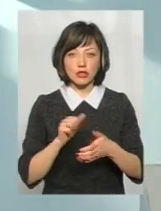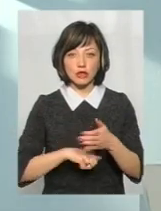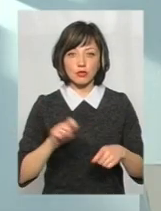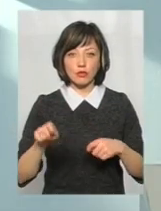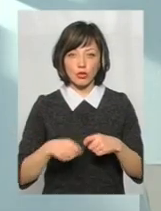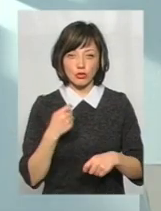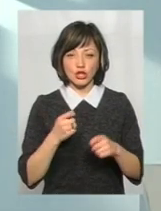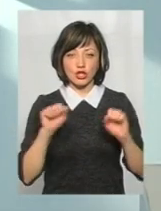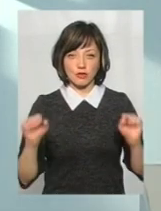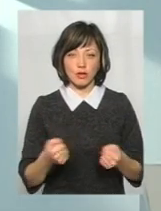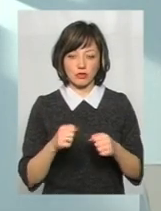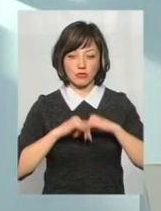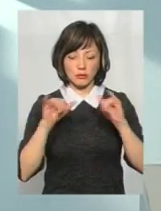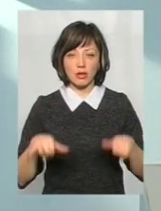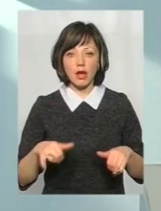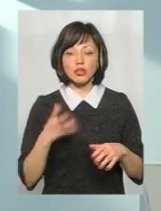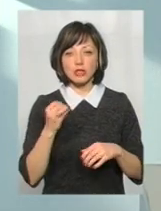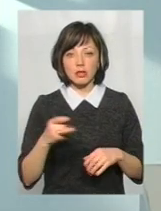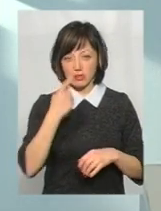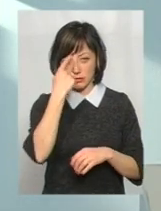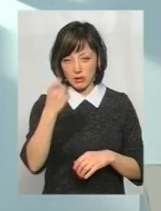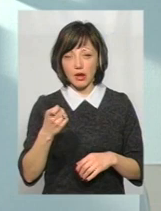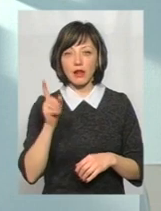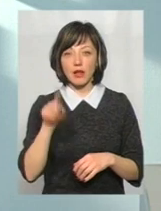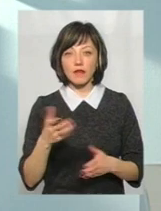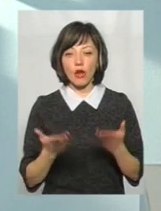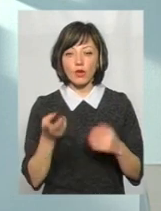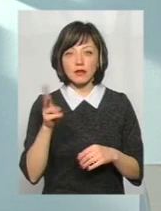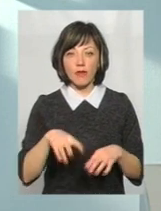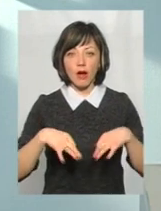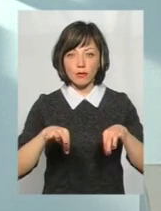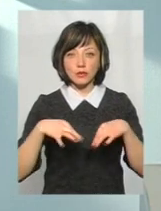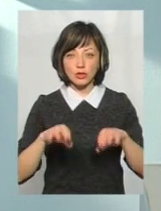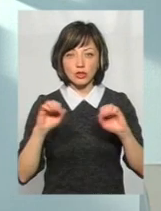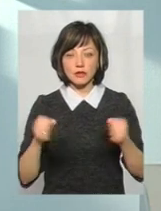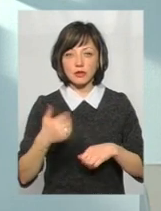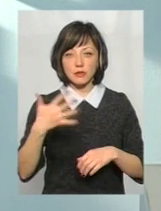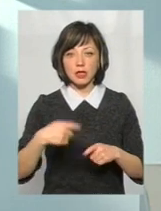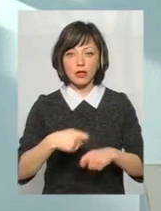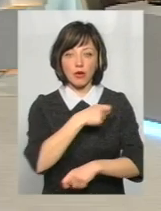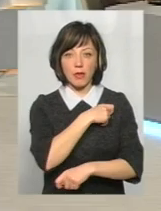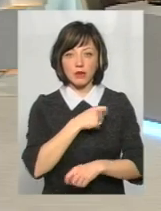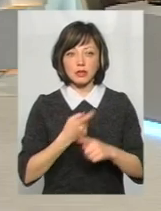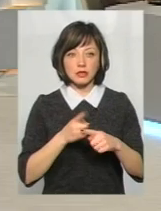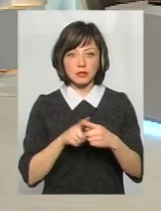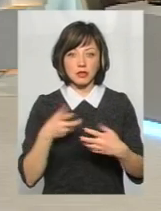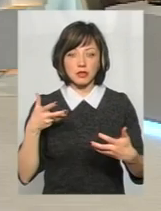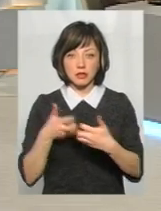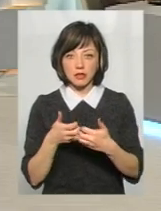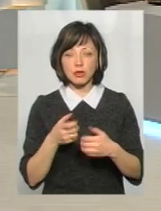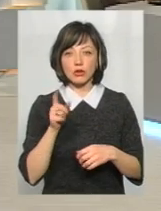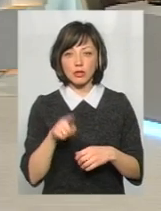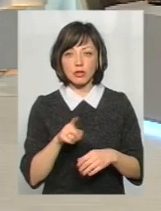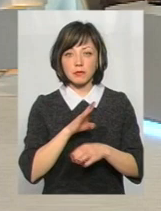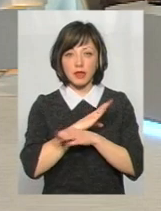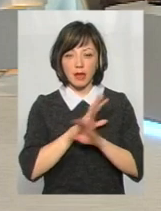порушення швидкісного режиму. І ще раз хочу зауважити, що навіть якщо два автомобілі будуть діхати швидкістю 50 км, і це буде лобове здійснення, то